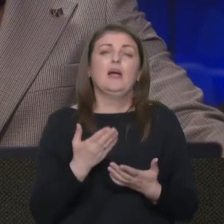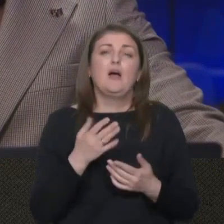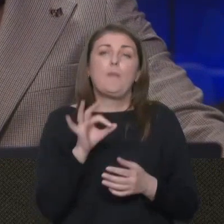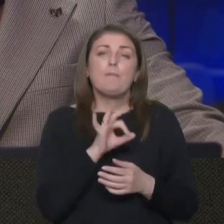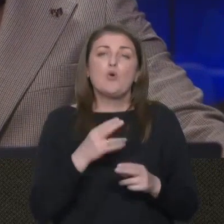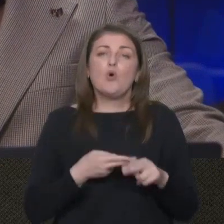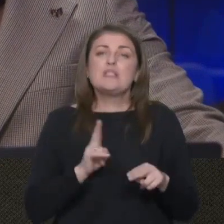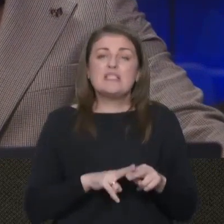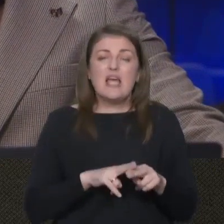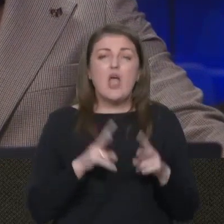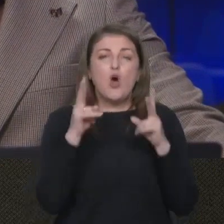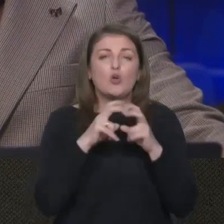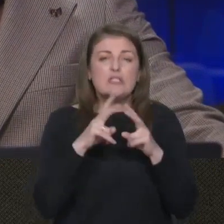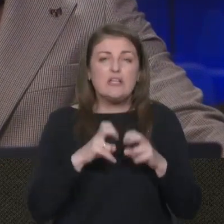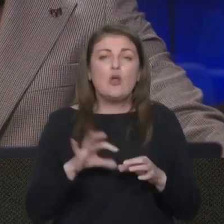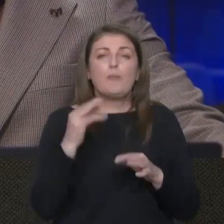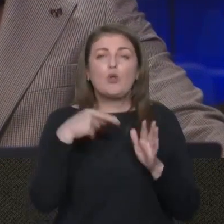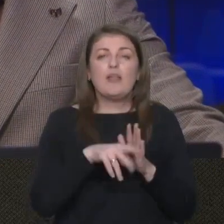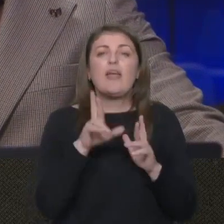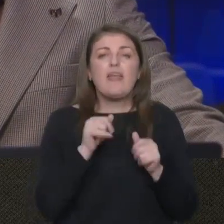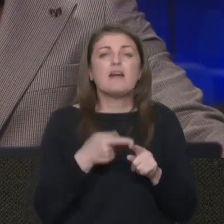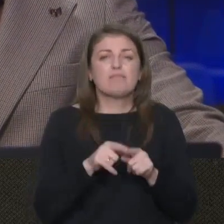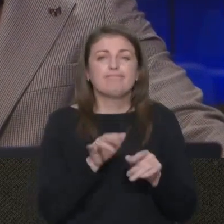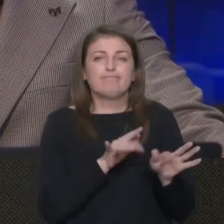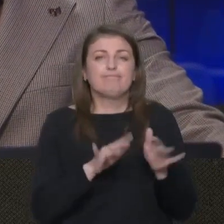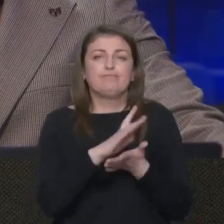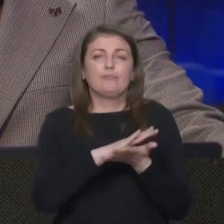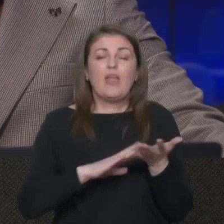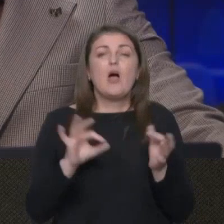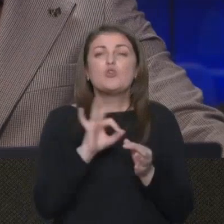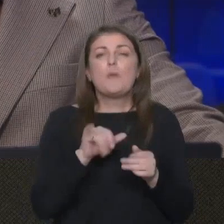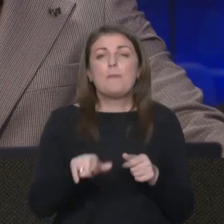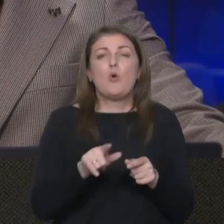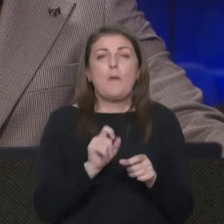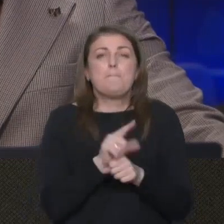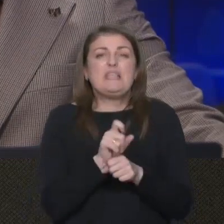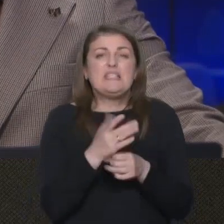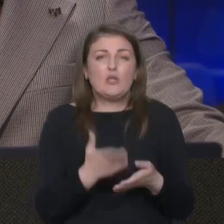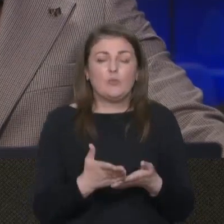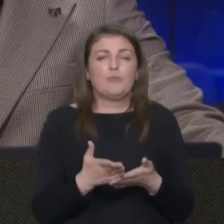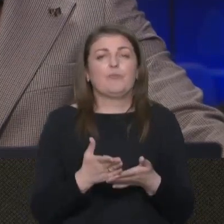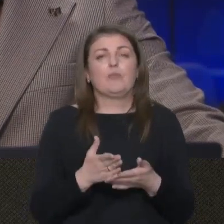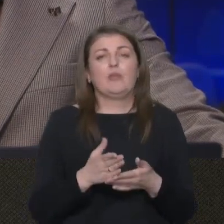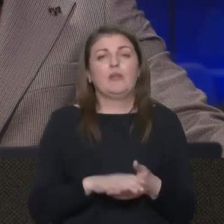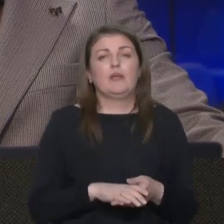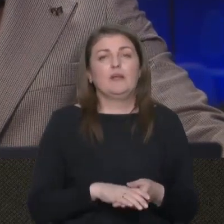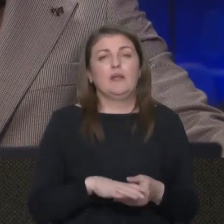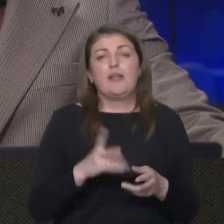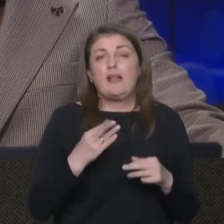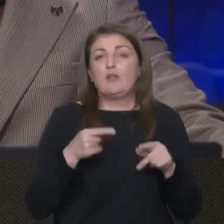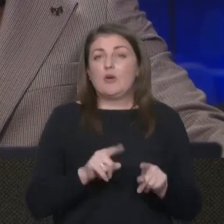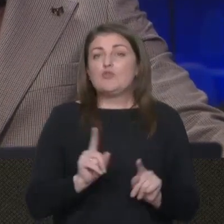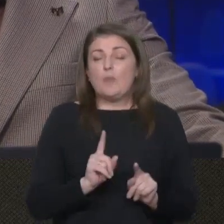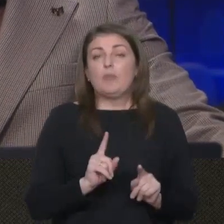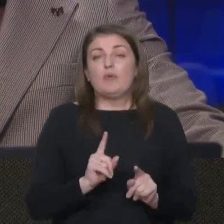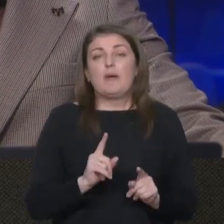ось це розслідування, про те, як воно рухається, і, зокрема, про місію для того,